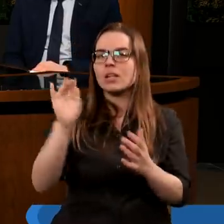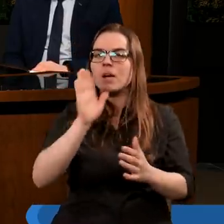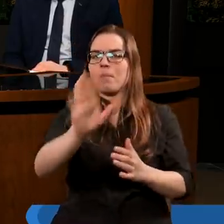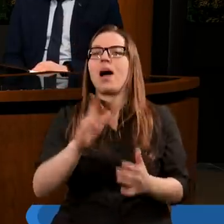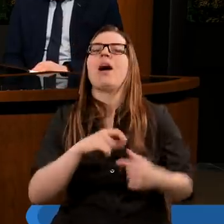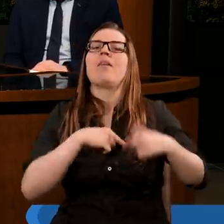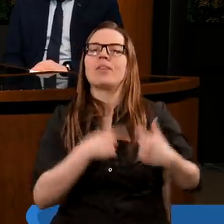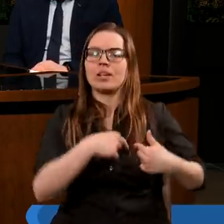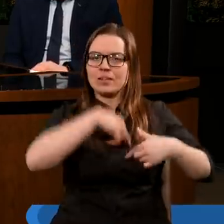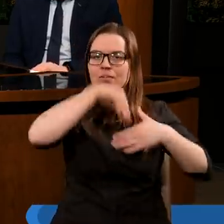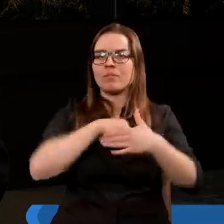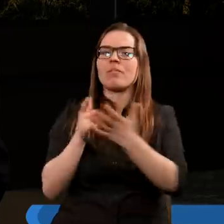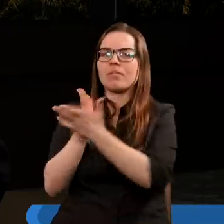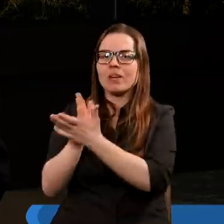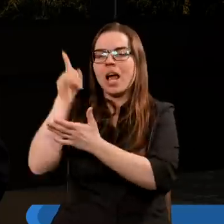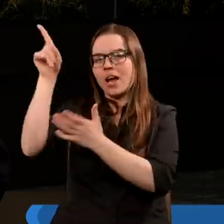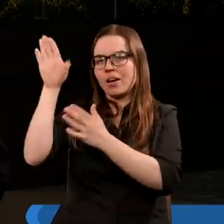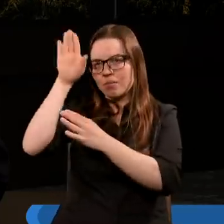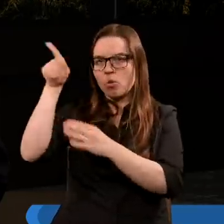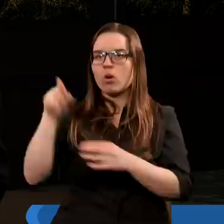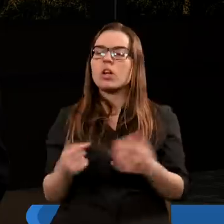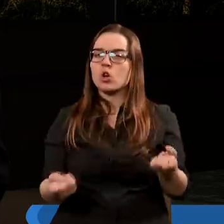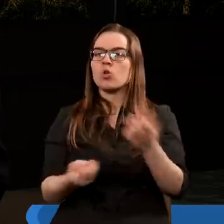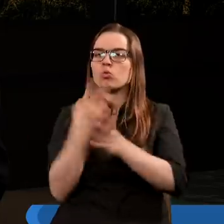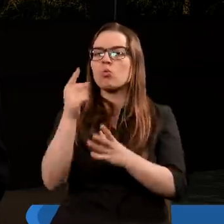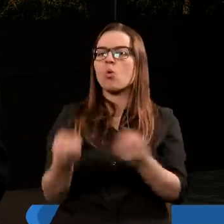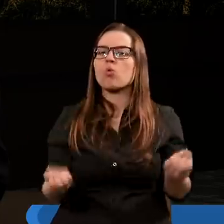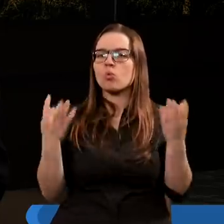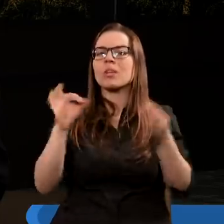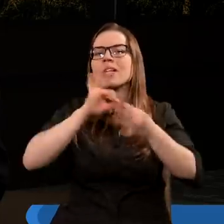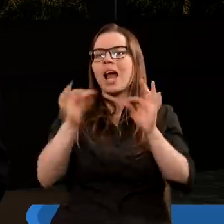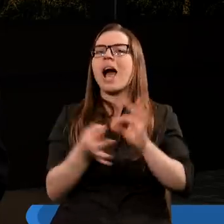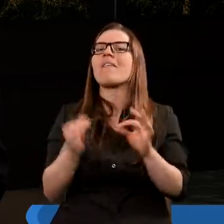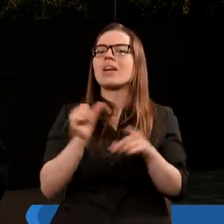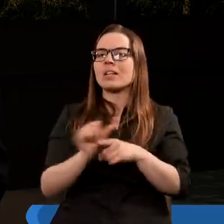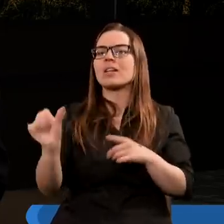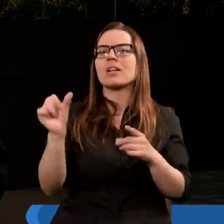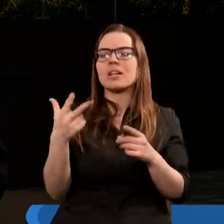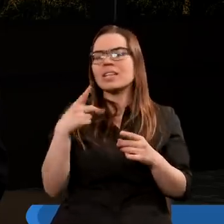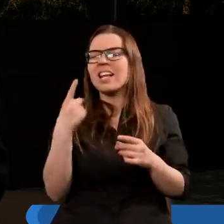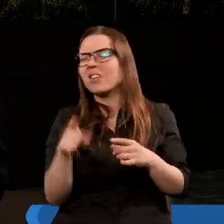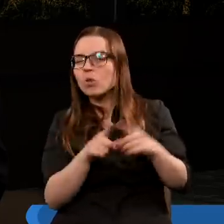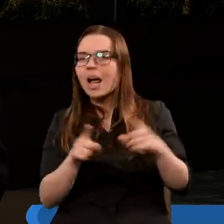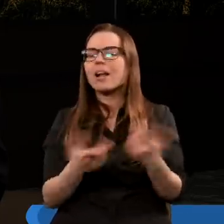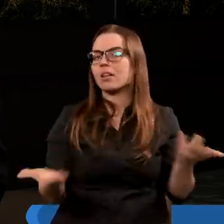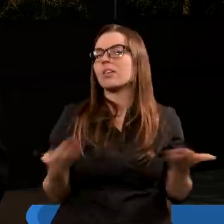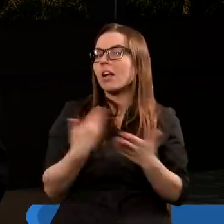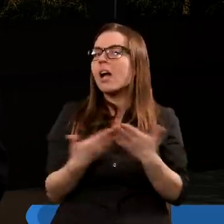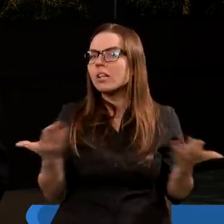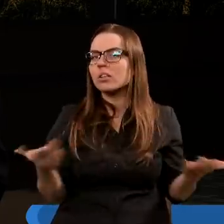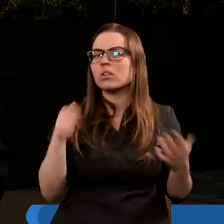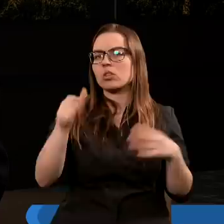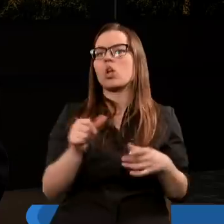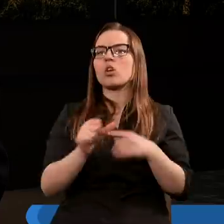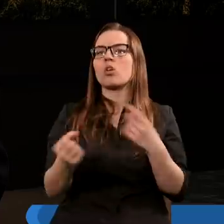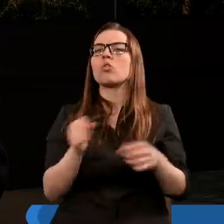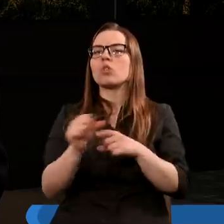mają wiarę Jezusa. No ale źródło tych cudów też jest jednoznaczne, tak? Dlatego, że są to